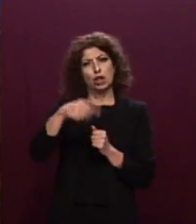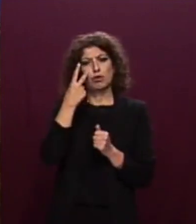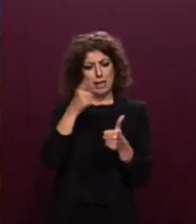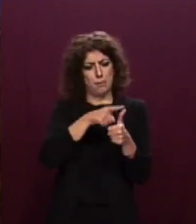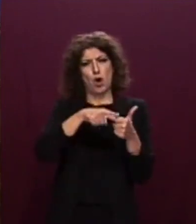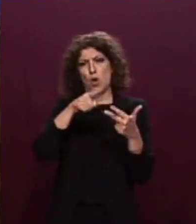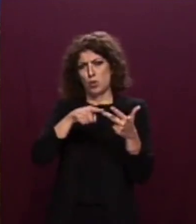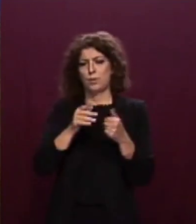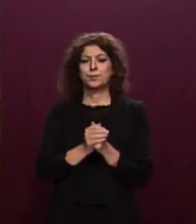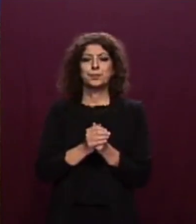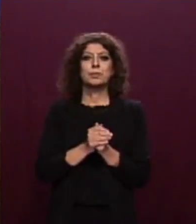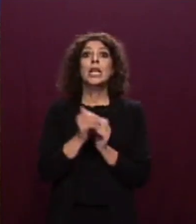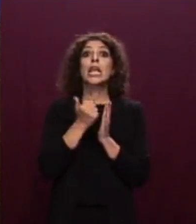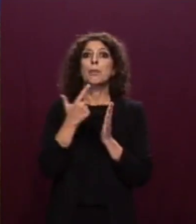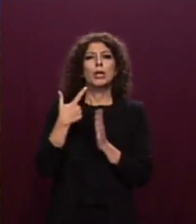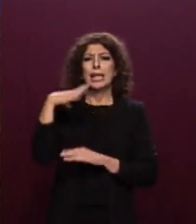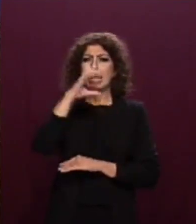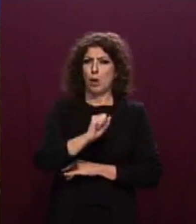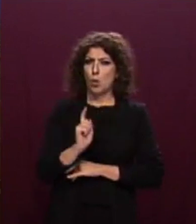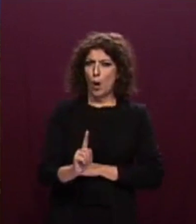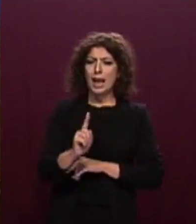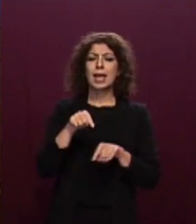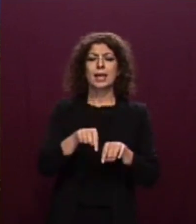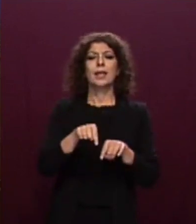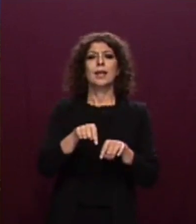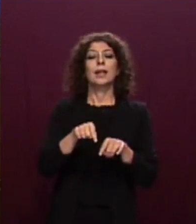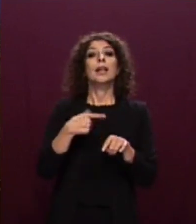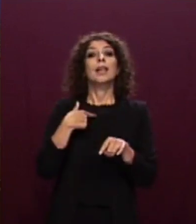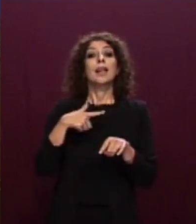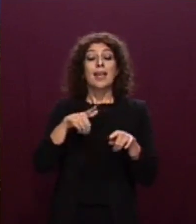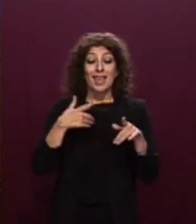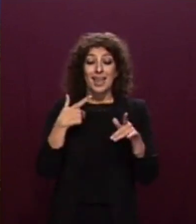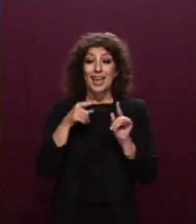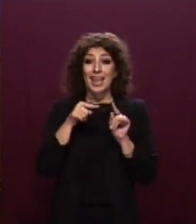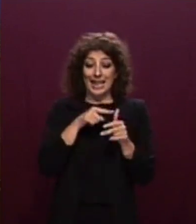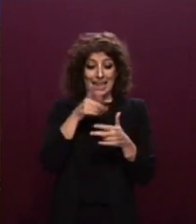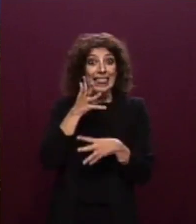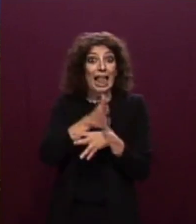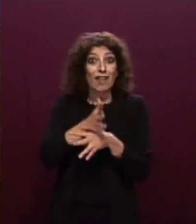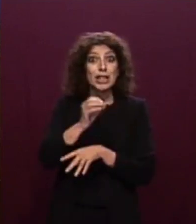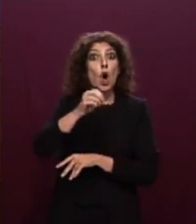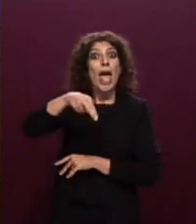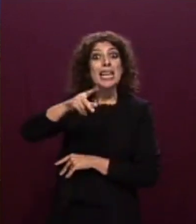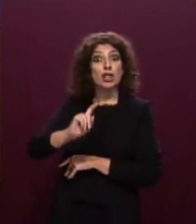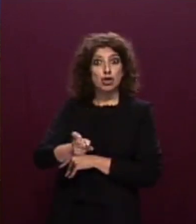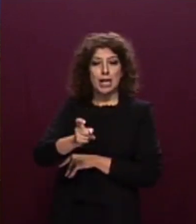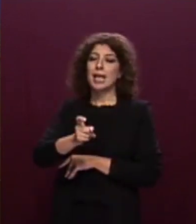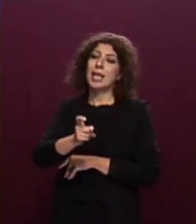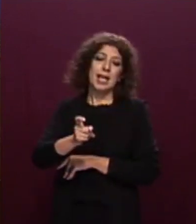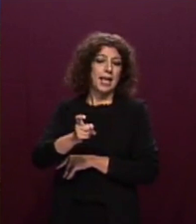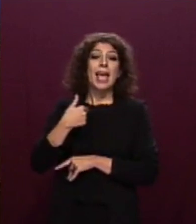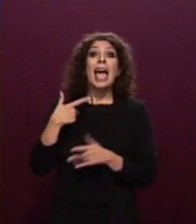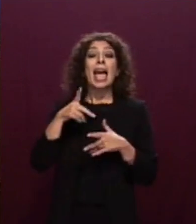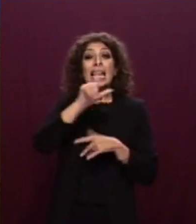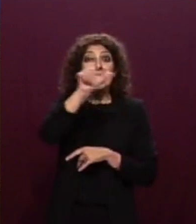È importante sottolineare che la totalità degli interventi avvenuti in area SAR non italiane e precisamente maltese e libica e che